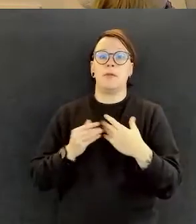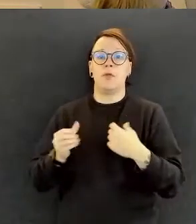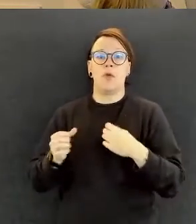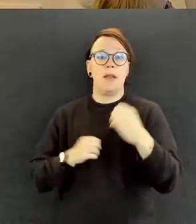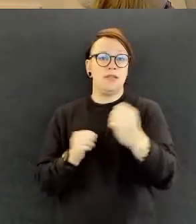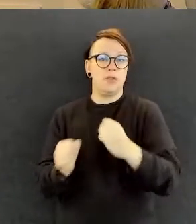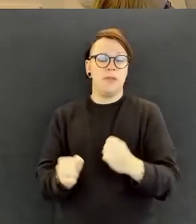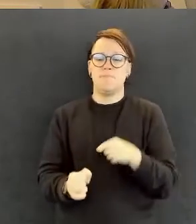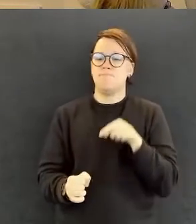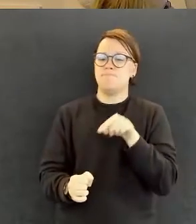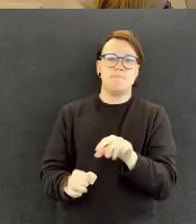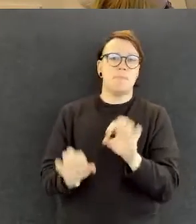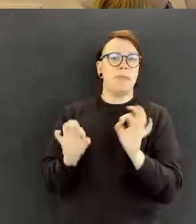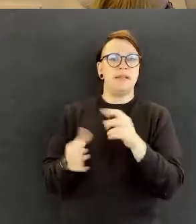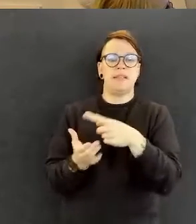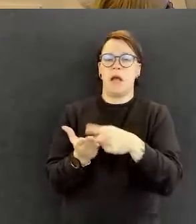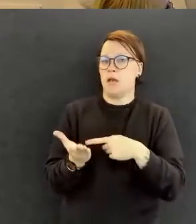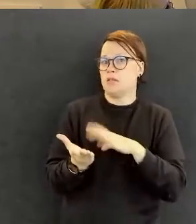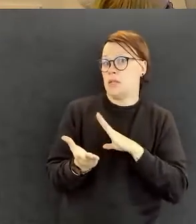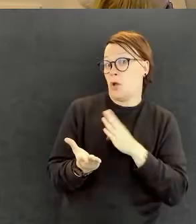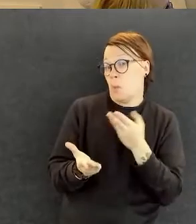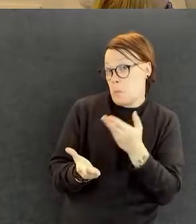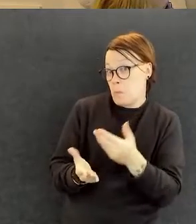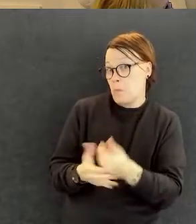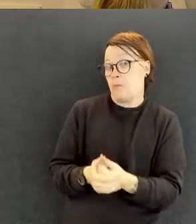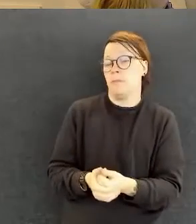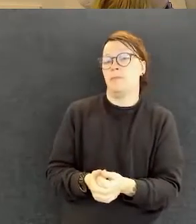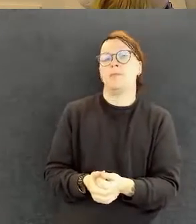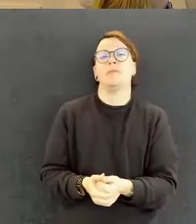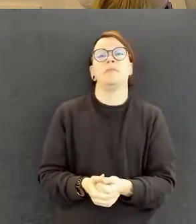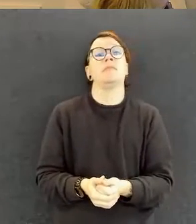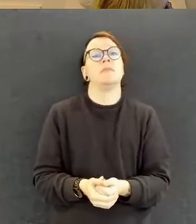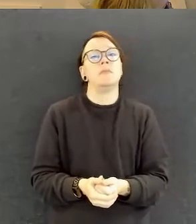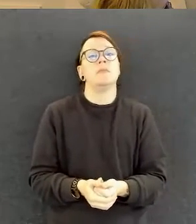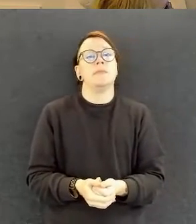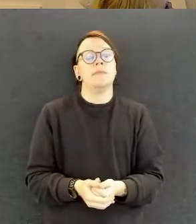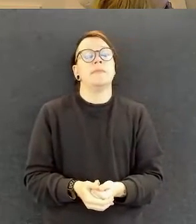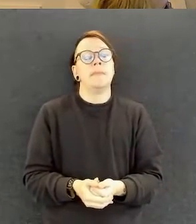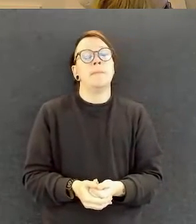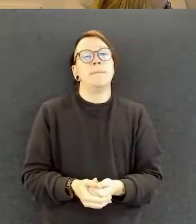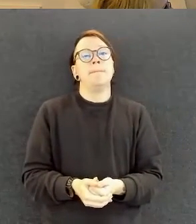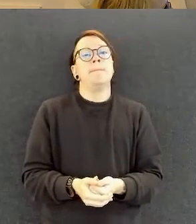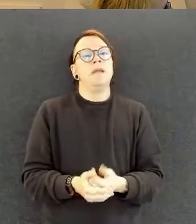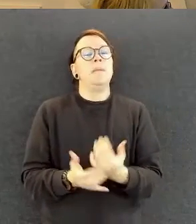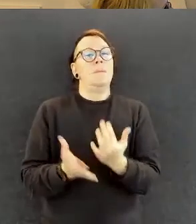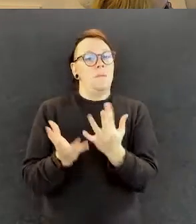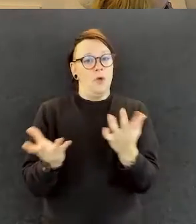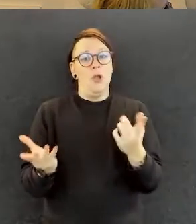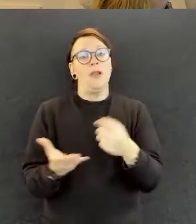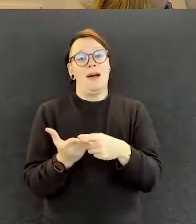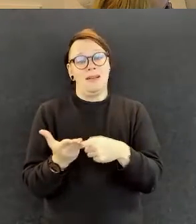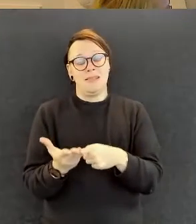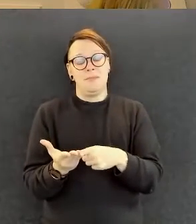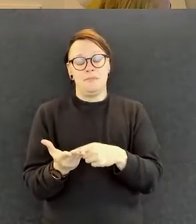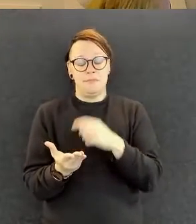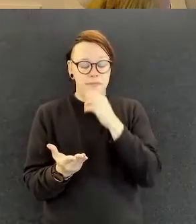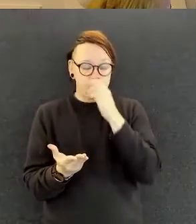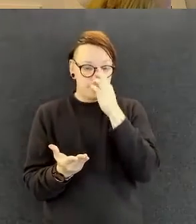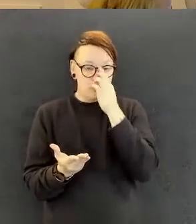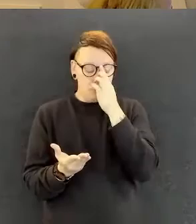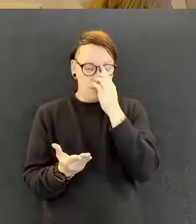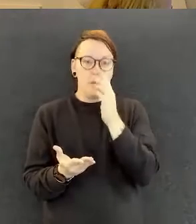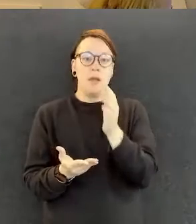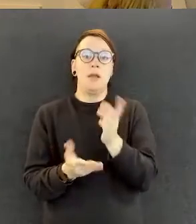Varmaan niitä on monenlaisia. Mä ehkä jakasin ne sillä tavalla, että osa saattaa,